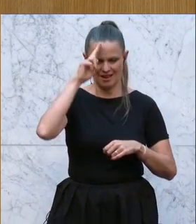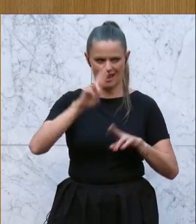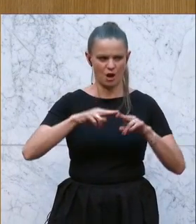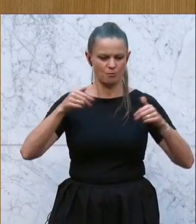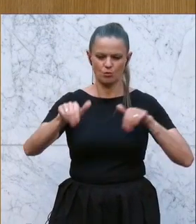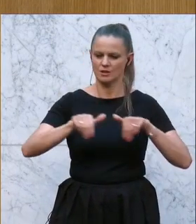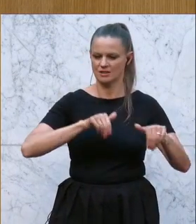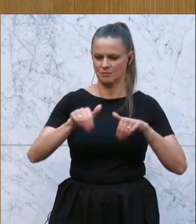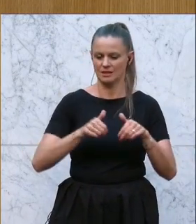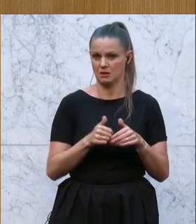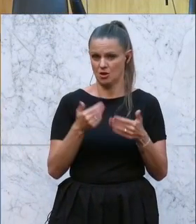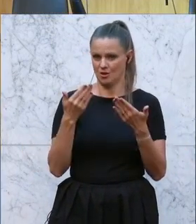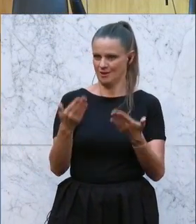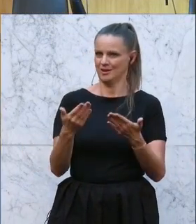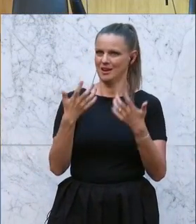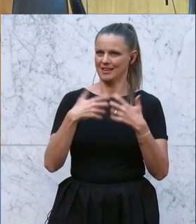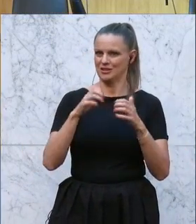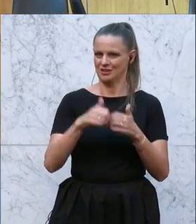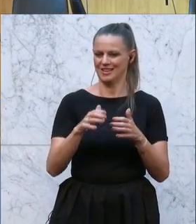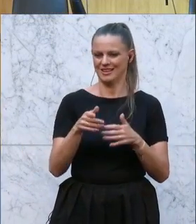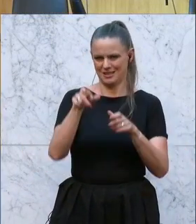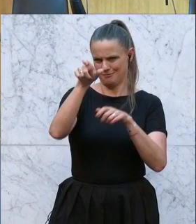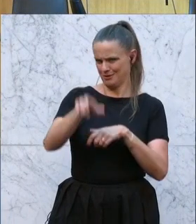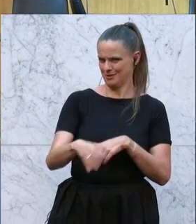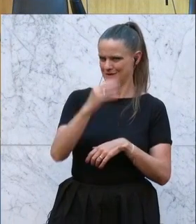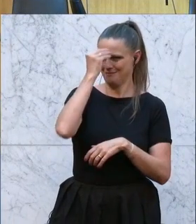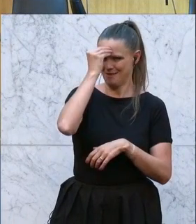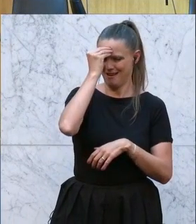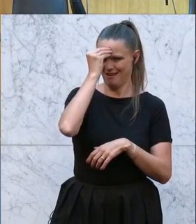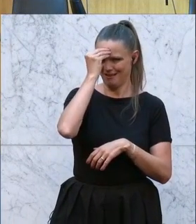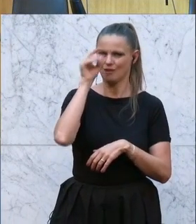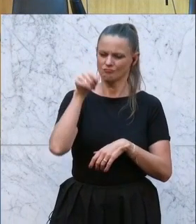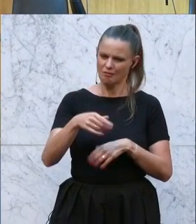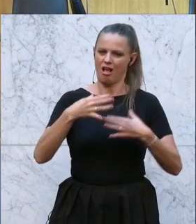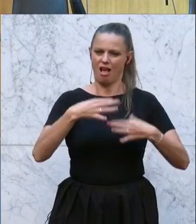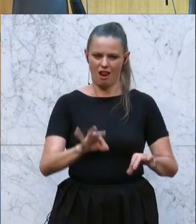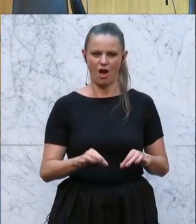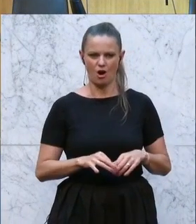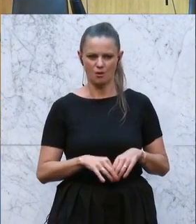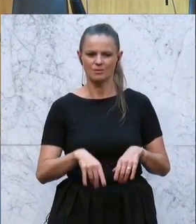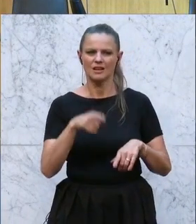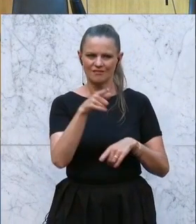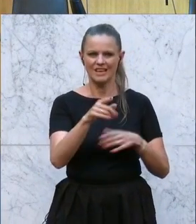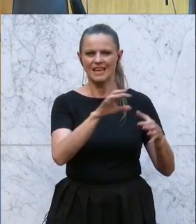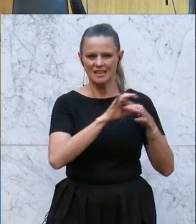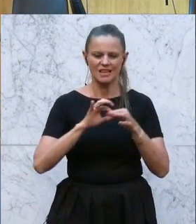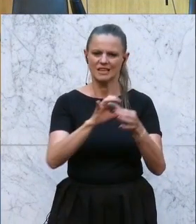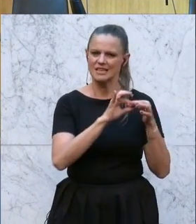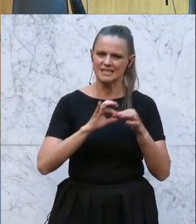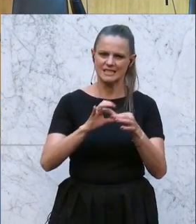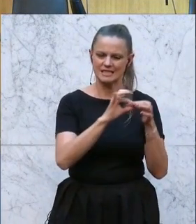jener Bundesminister in die Geschichte ein, der es zulässt, dass unsere Kinder mit WOKA-Gesellschaftspolitik